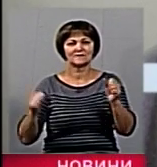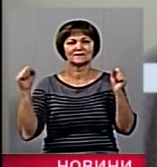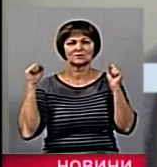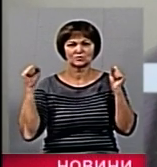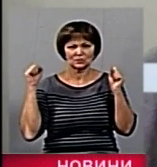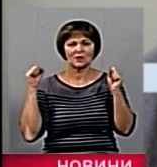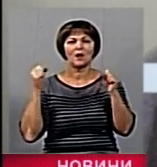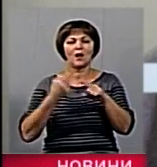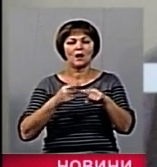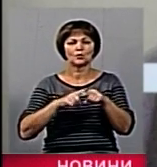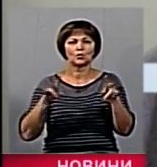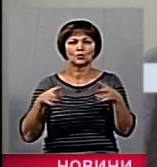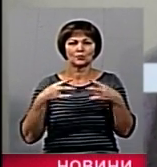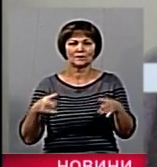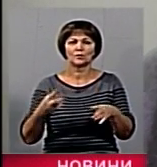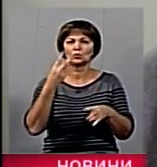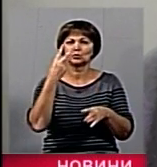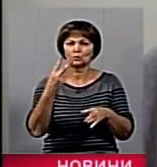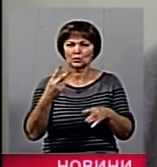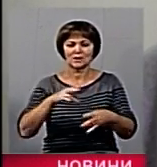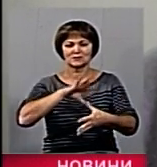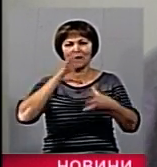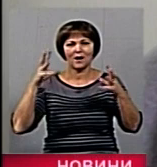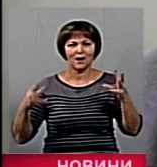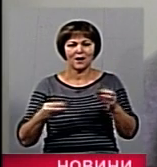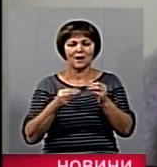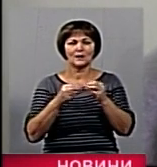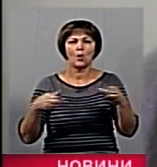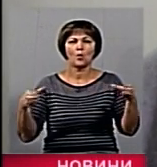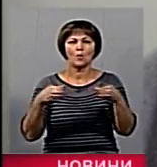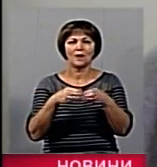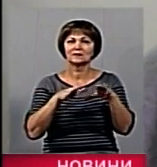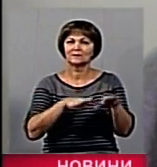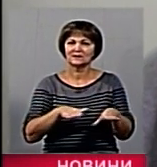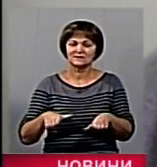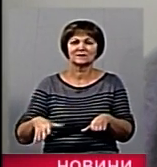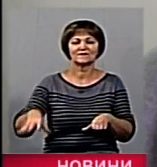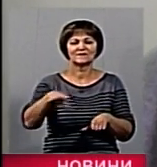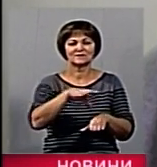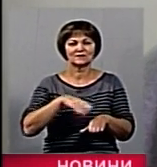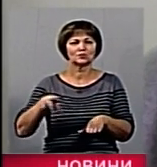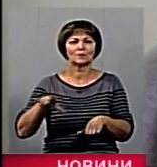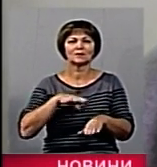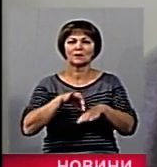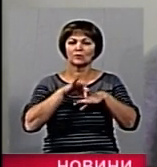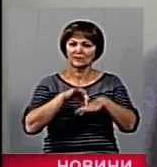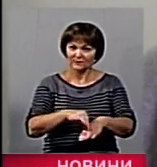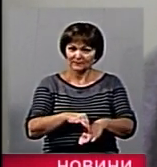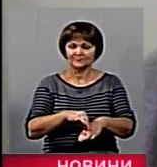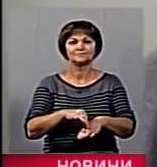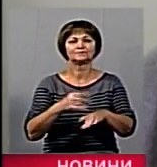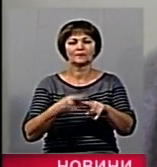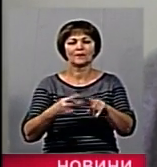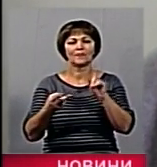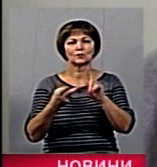-спортивних клубів друге загальнокомандне місце. Ці всі види, які в нас вже прийшли безпосередньо,